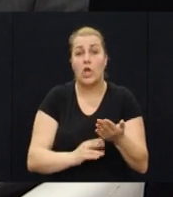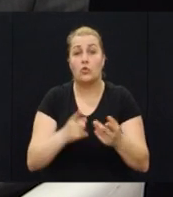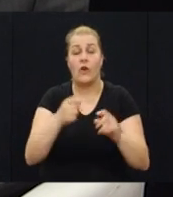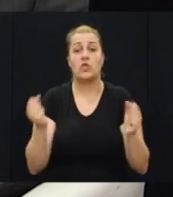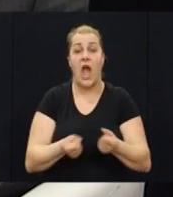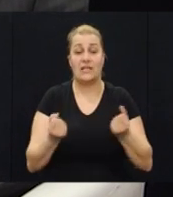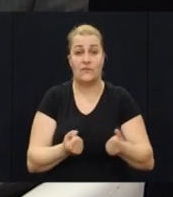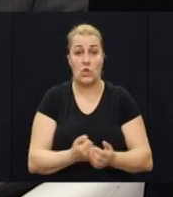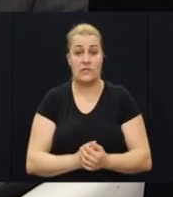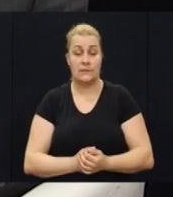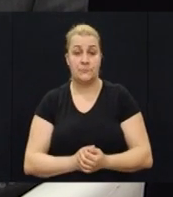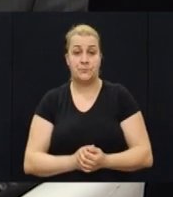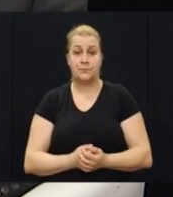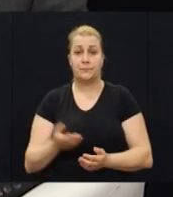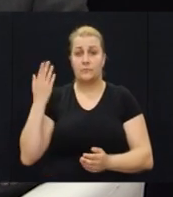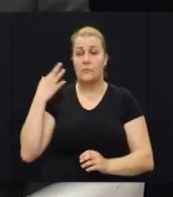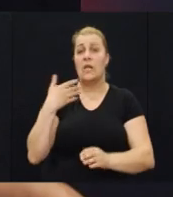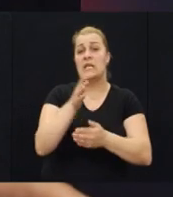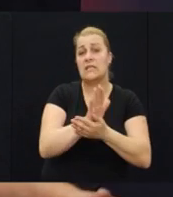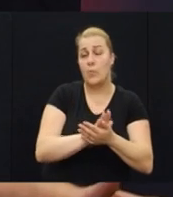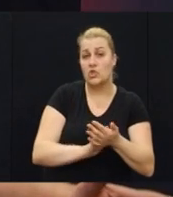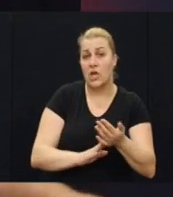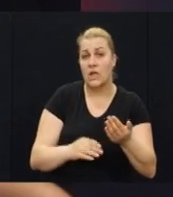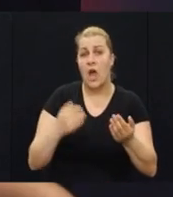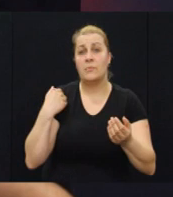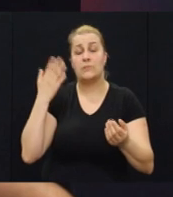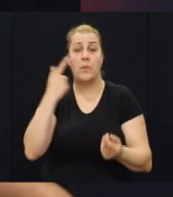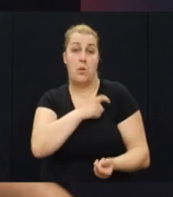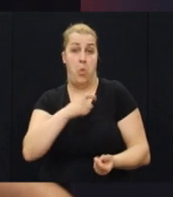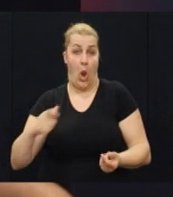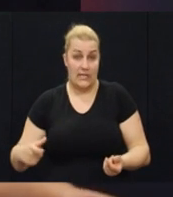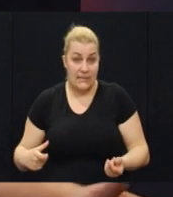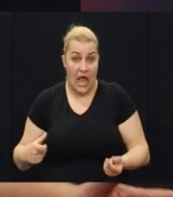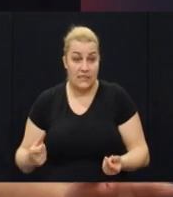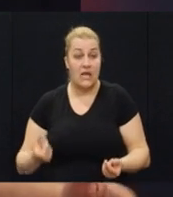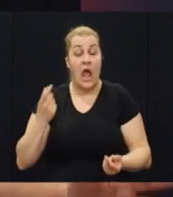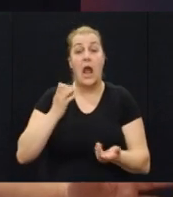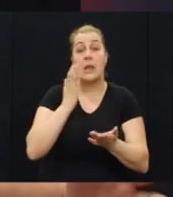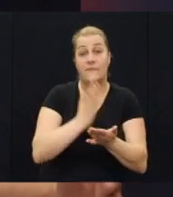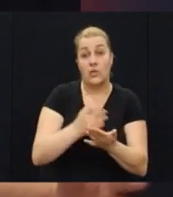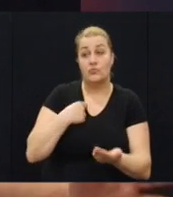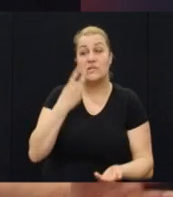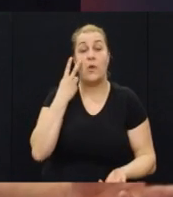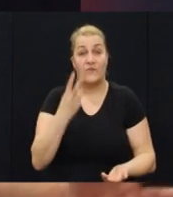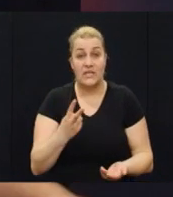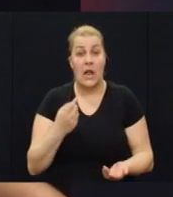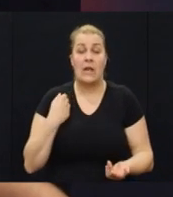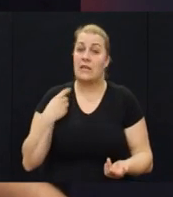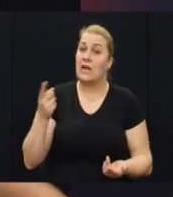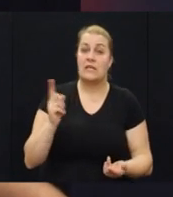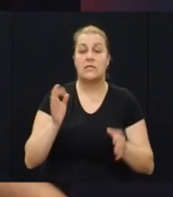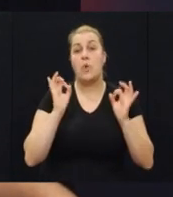aktivnosti? Naše iz početka bile su aktivnosti, mi smo bili polcajici, ali već sad smo videli da mi nismo neki